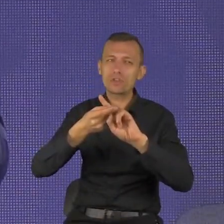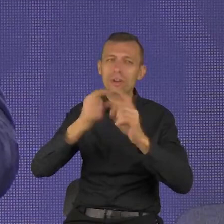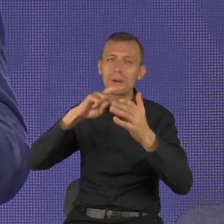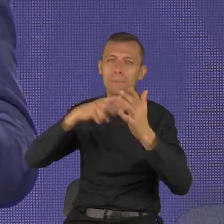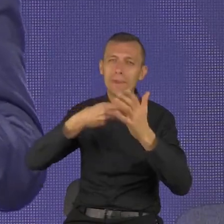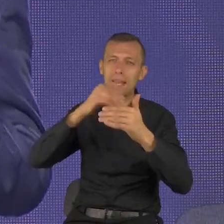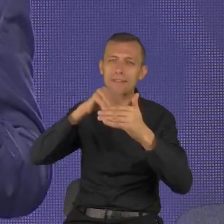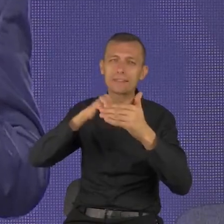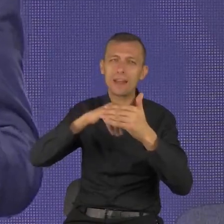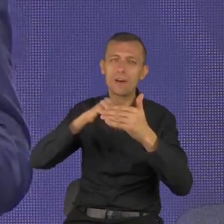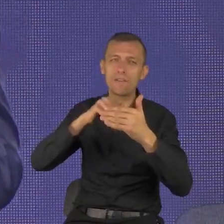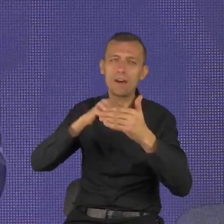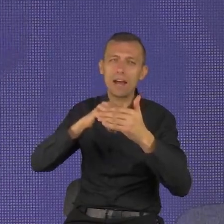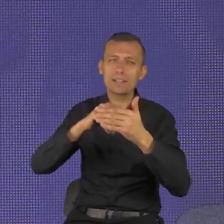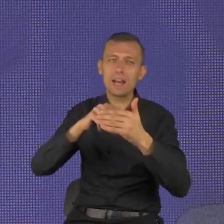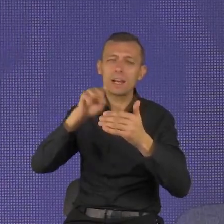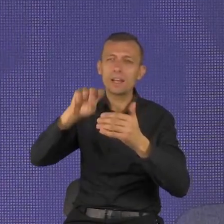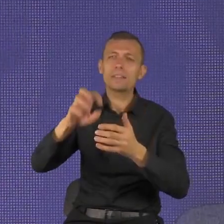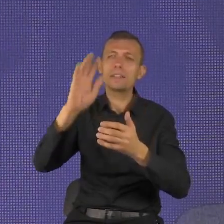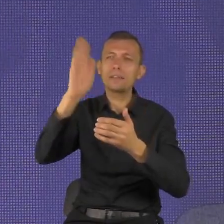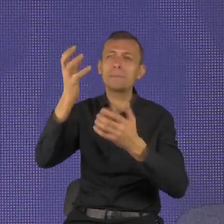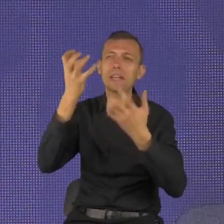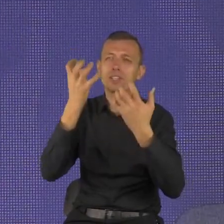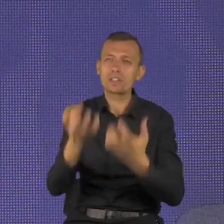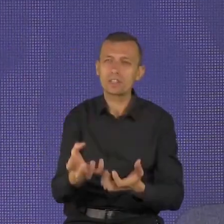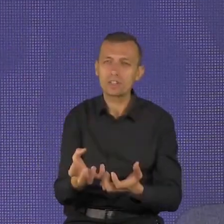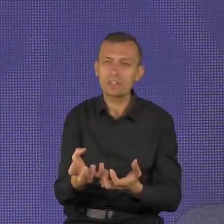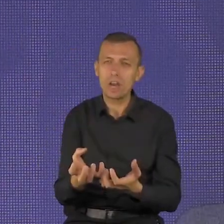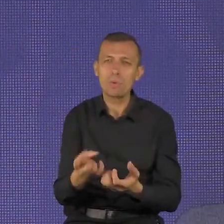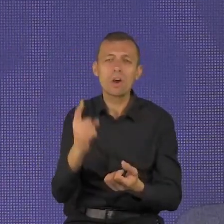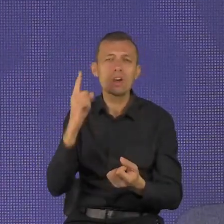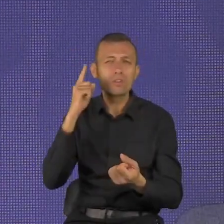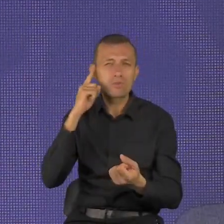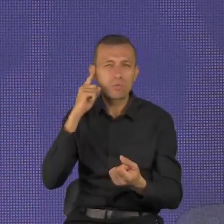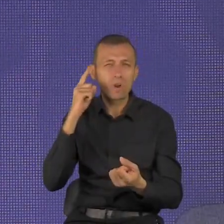dwie trzecie tego wiersza wydarzą się w twoim życiu automatycznie.